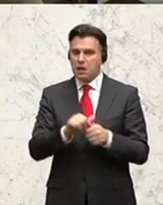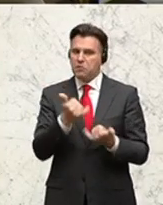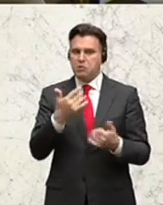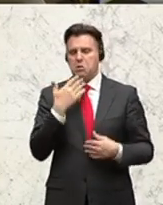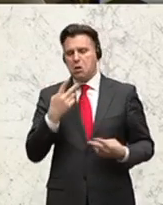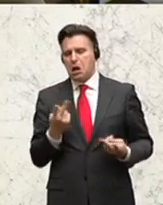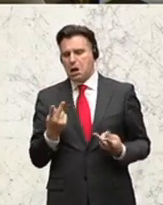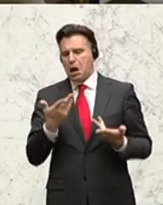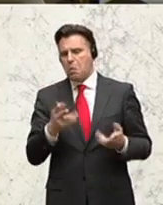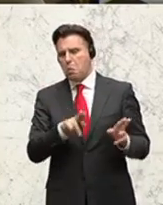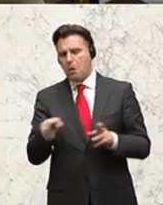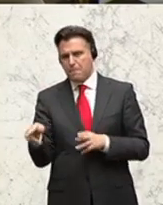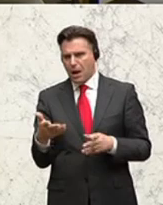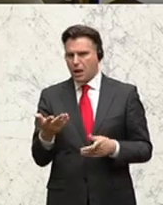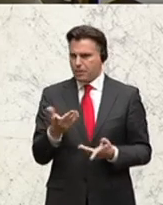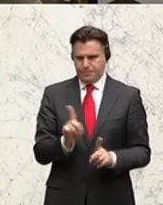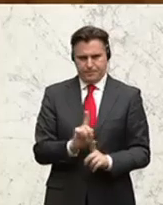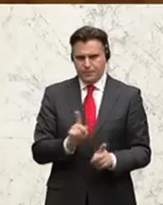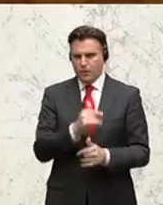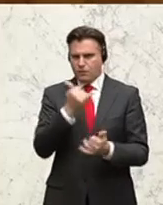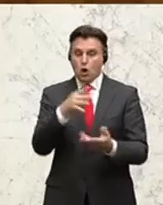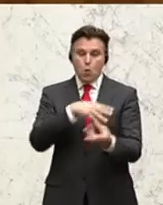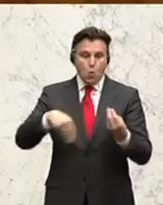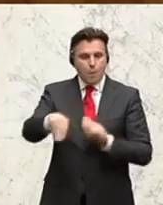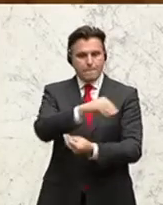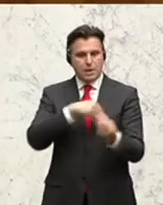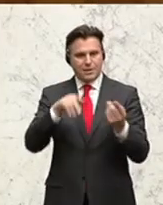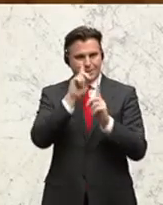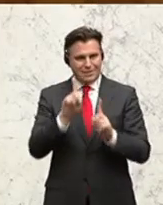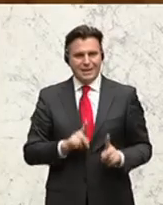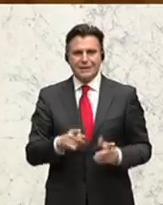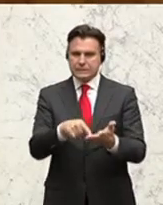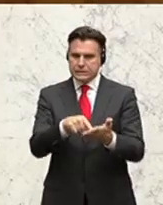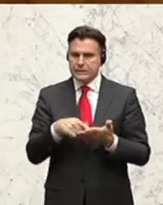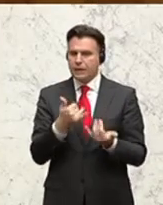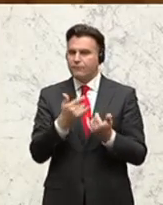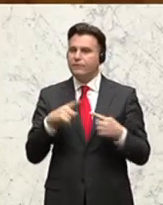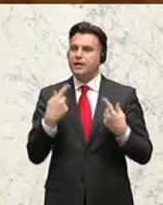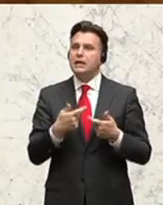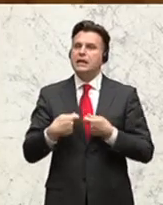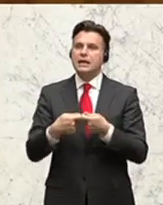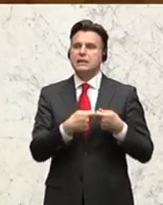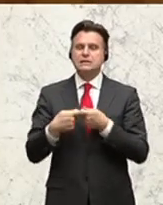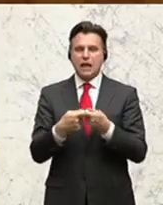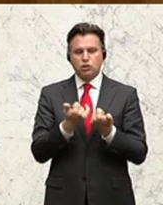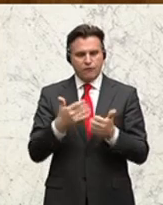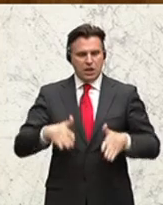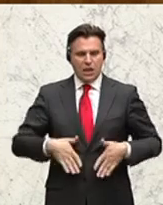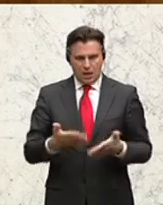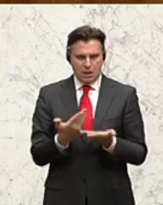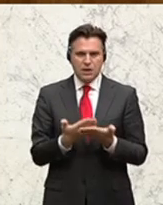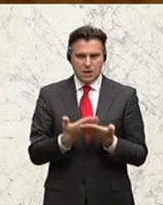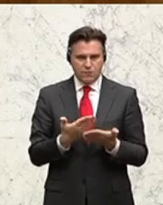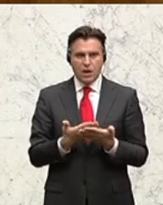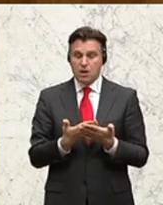Kavaliersdelikt ist. So wie wir mit unseren Tieren umgehen, ist ein Spiegelbild auch unserer Gesellschaft. Das sollten wir ernst nehmen